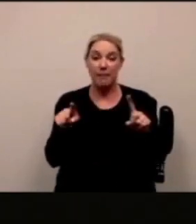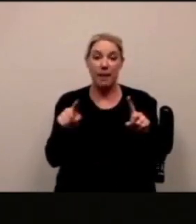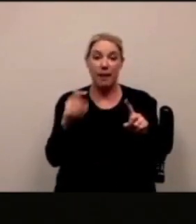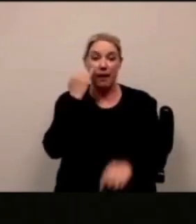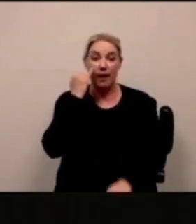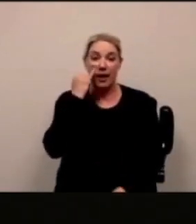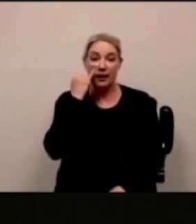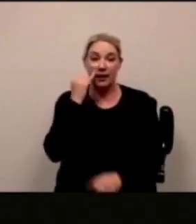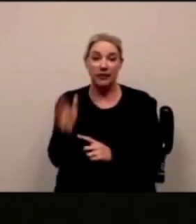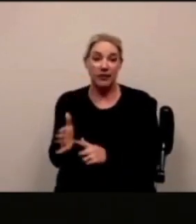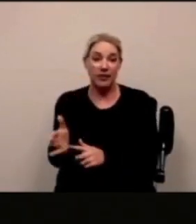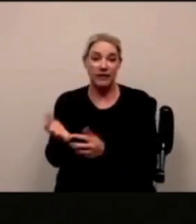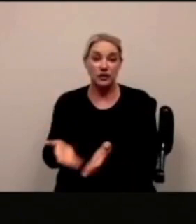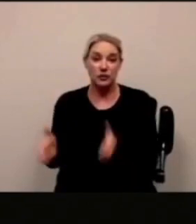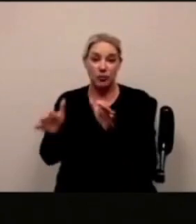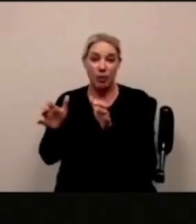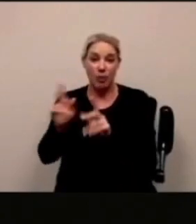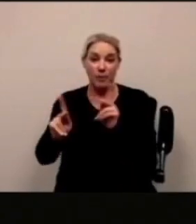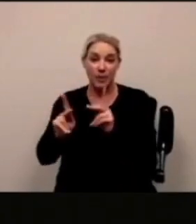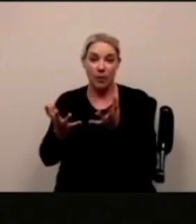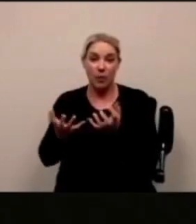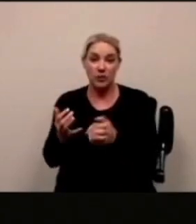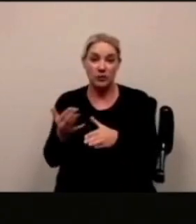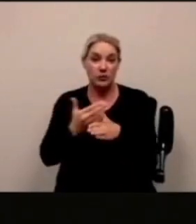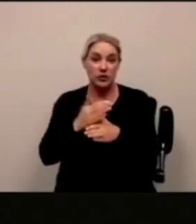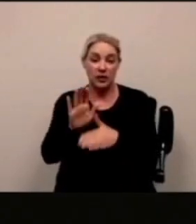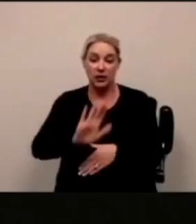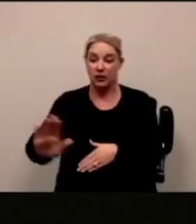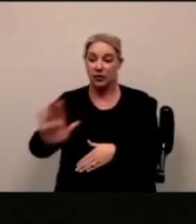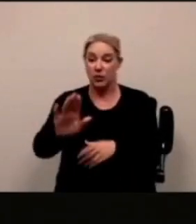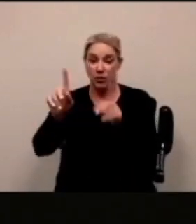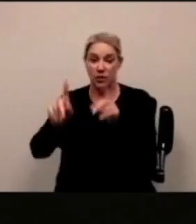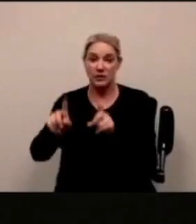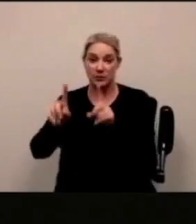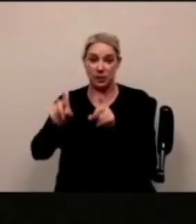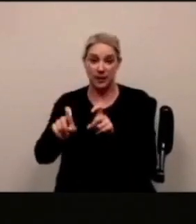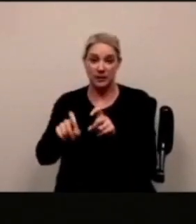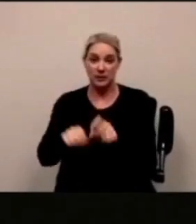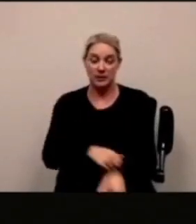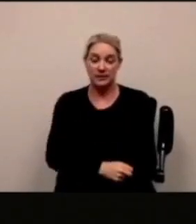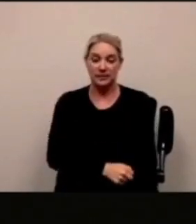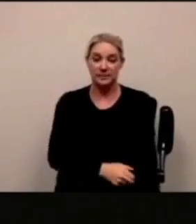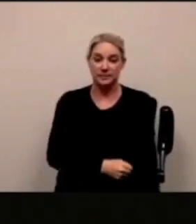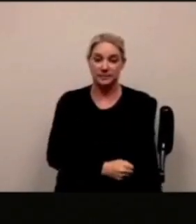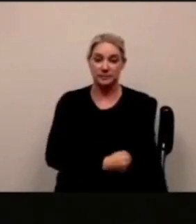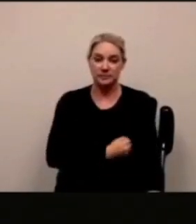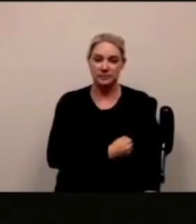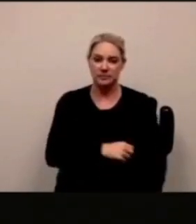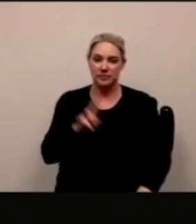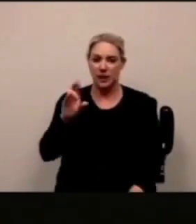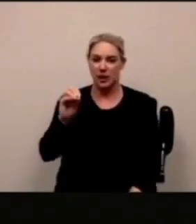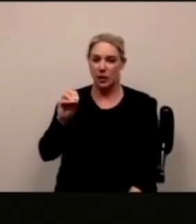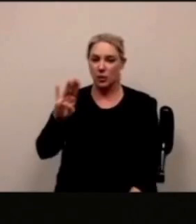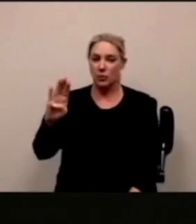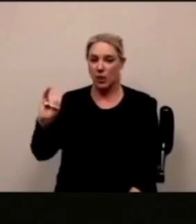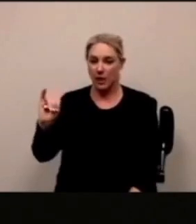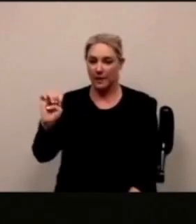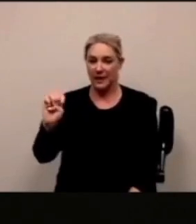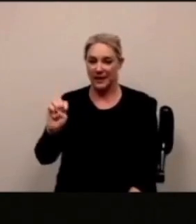adesso le persone stanno guardando questo per la prima volta ma se qualcuno vuole condividere i propri